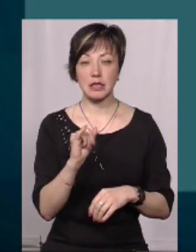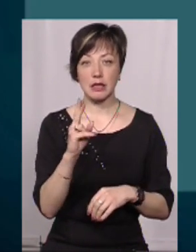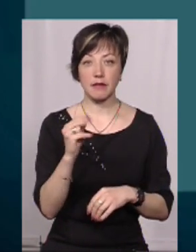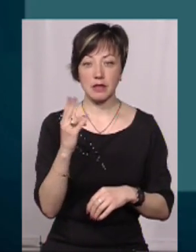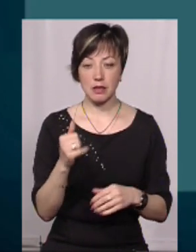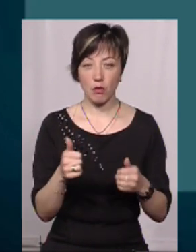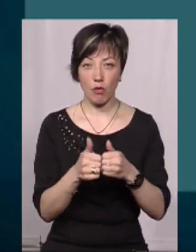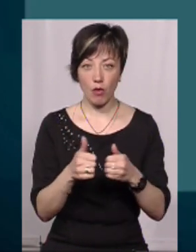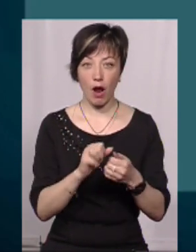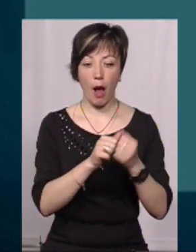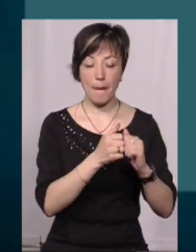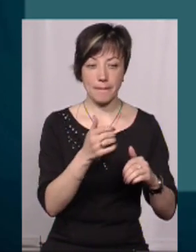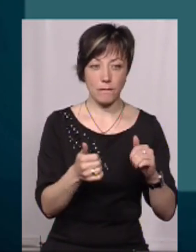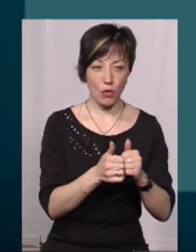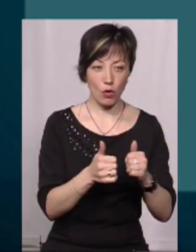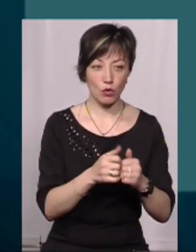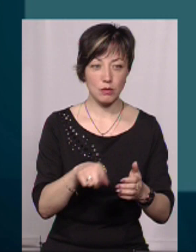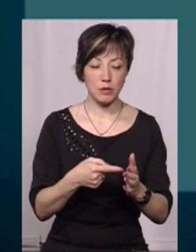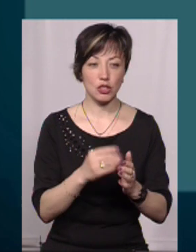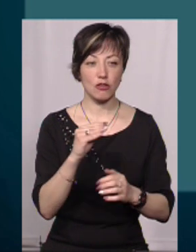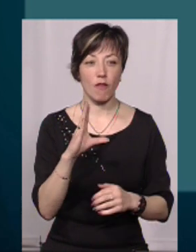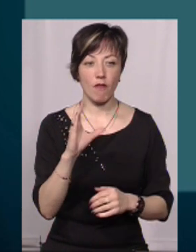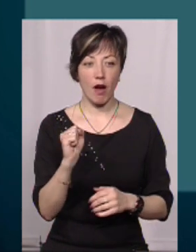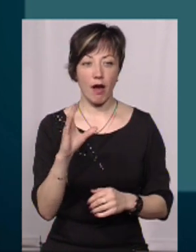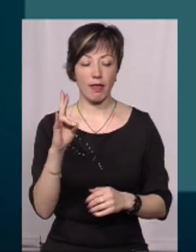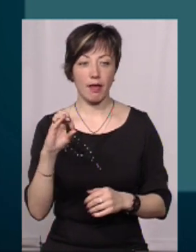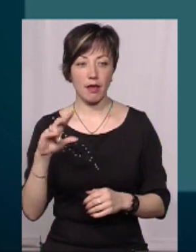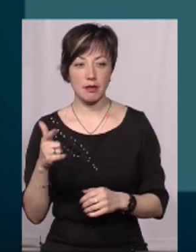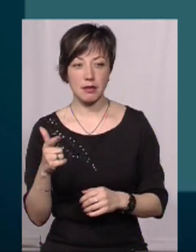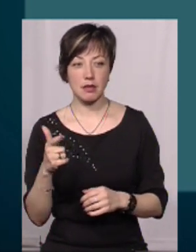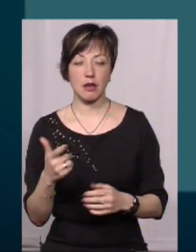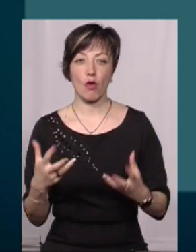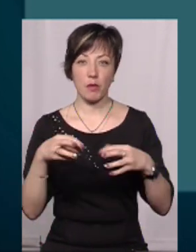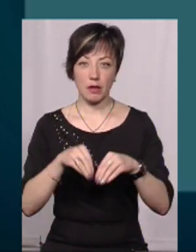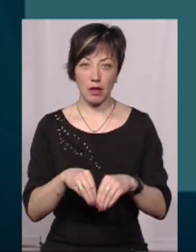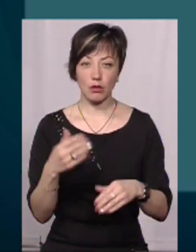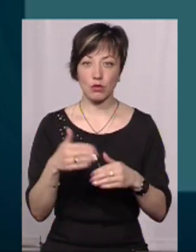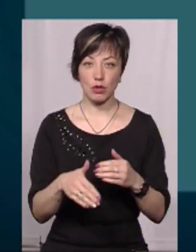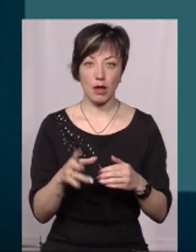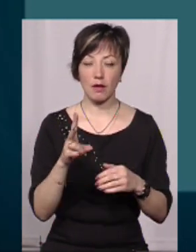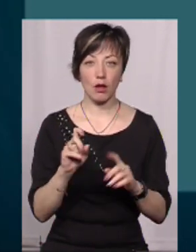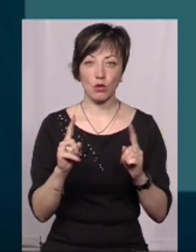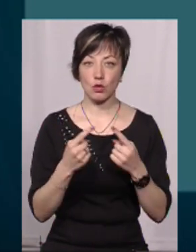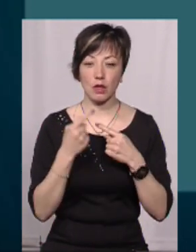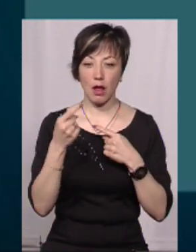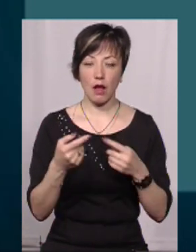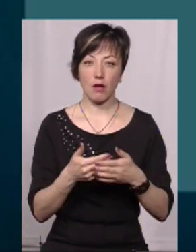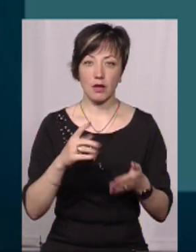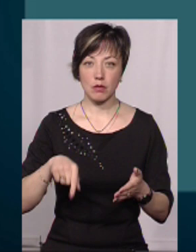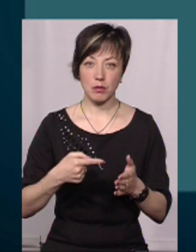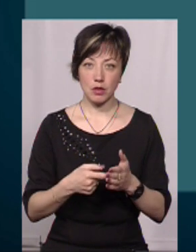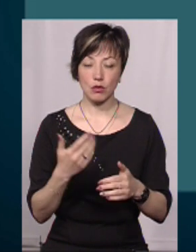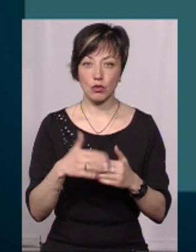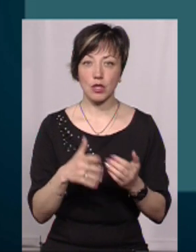поруч з містом Кам'янка, поруч з містом. Ну, ж Ванецька, Колибайська громада об'єдналася вже, теж не дуже далеко від міста, але вони вже